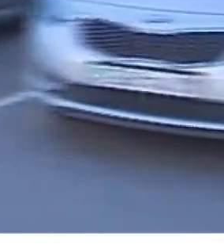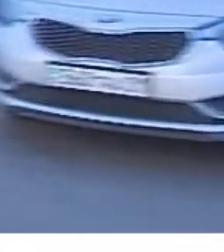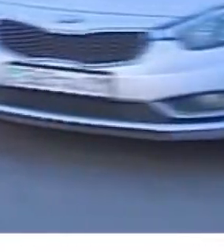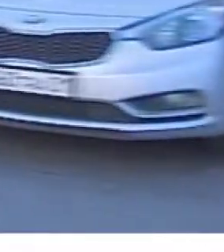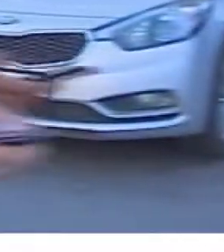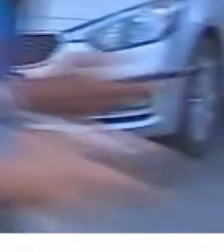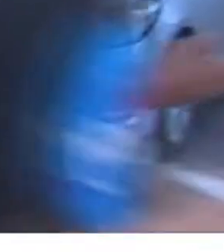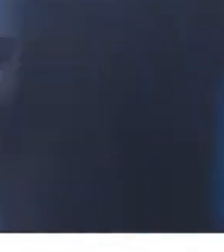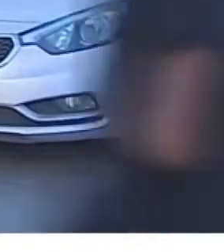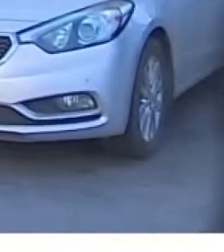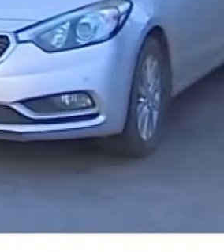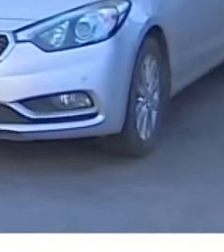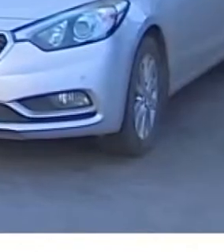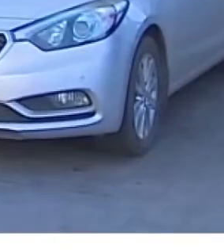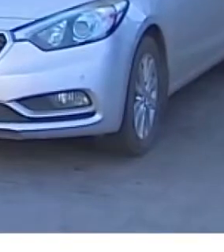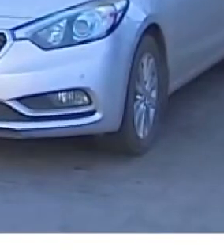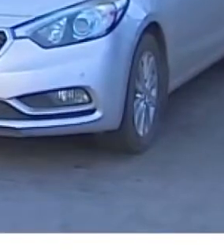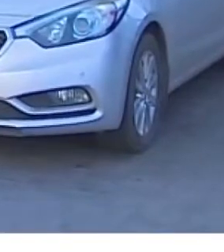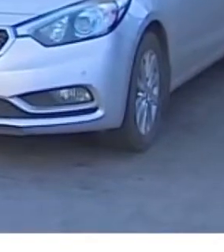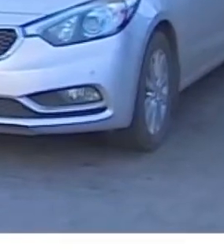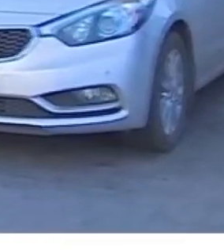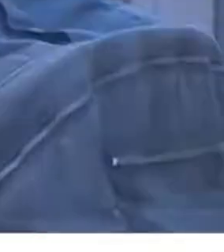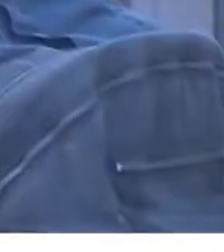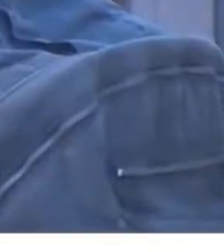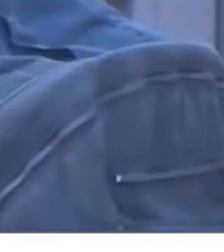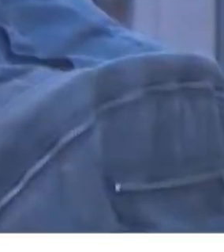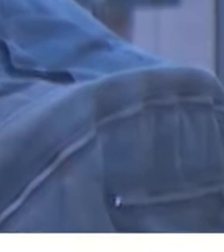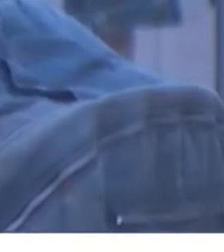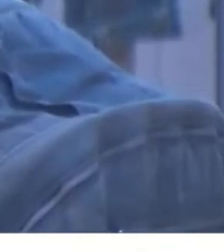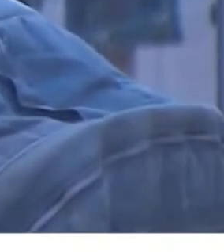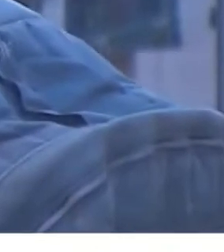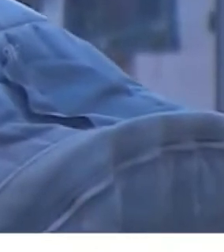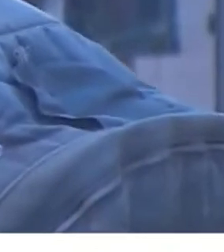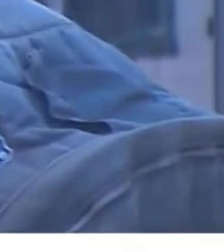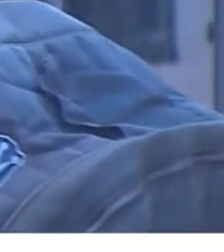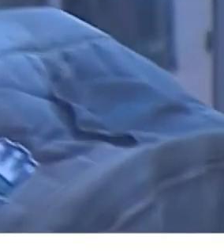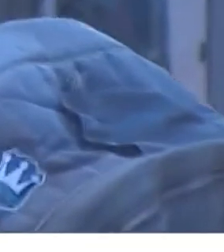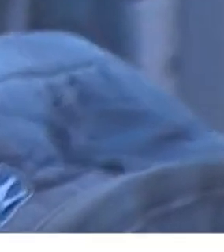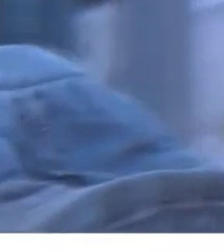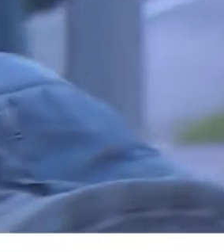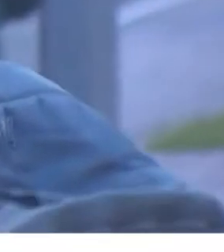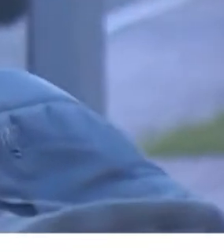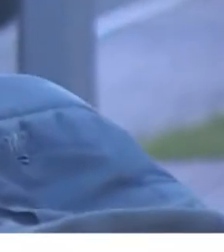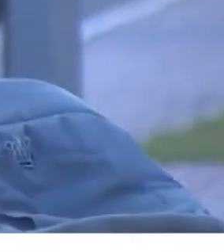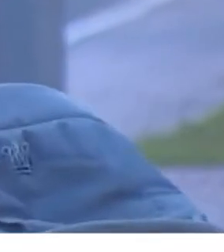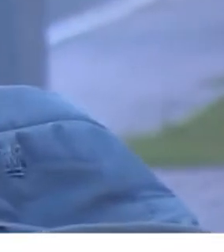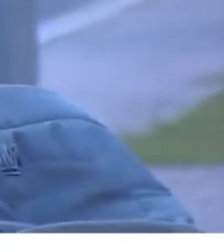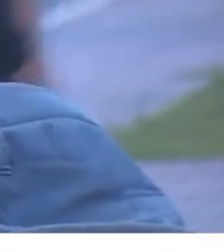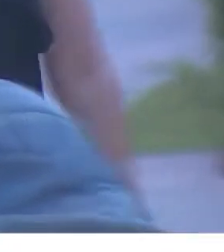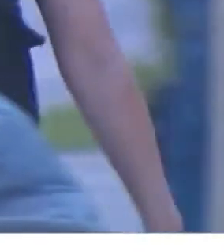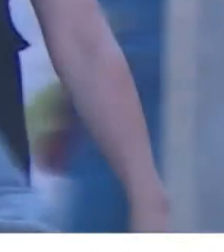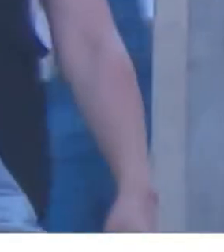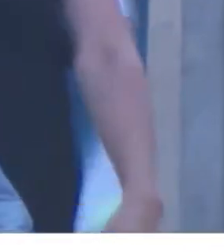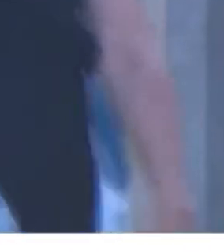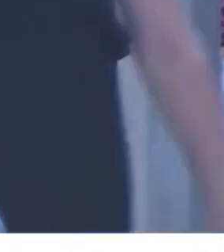некоторые руководители не осознают реальных проблем населения. Это касается и работы депутатов всех уровней. Депутаты должны находиться в окружении народа